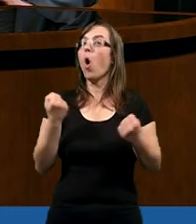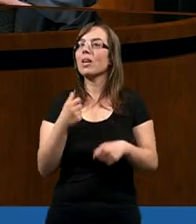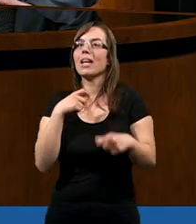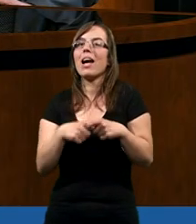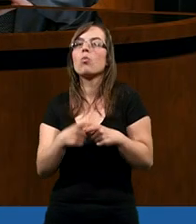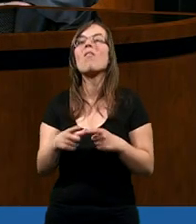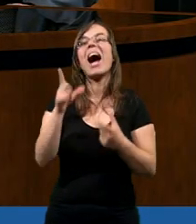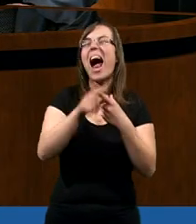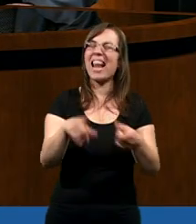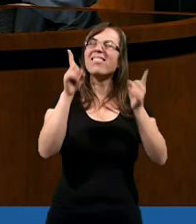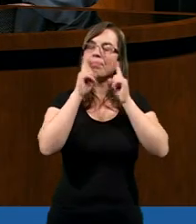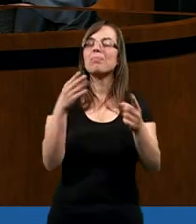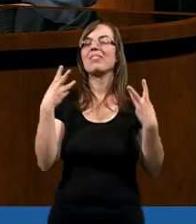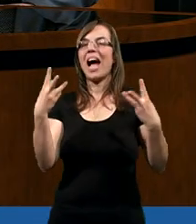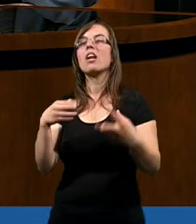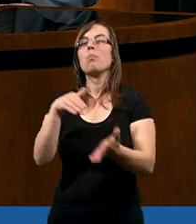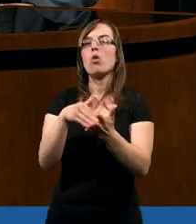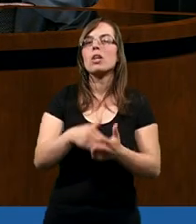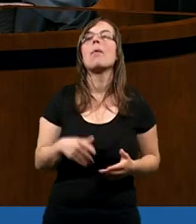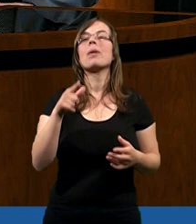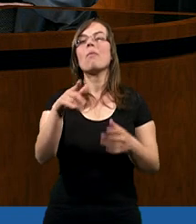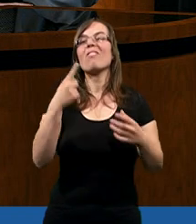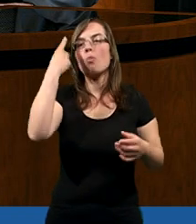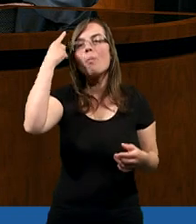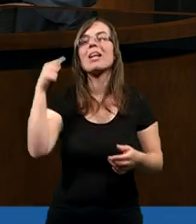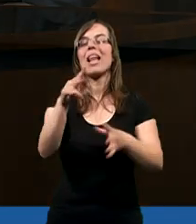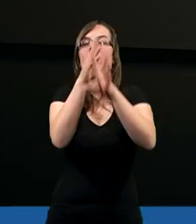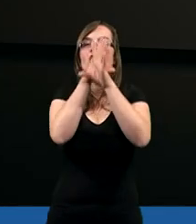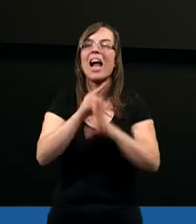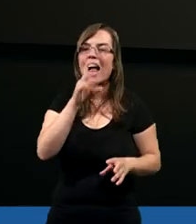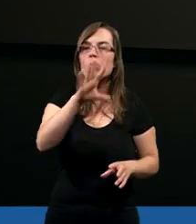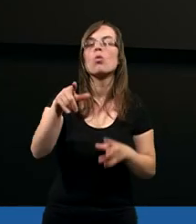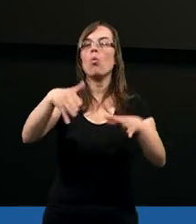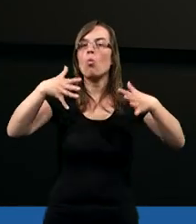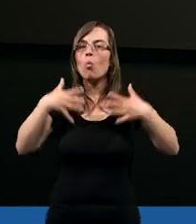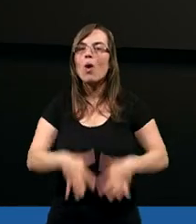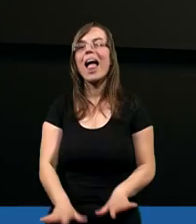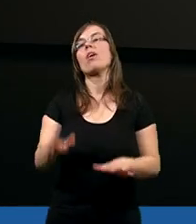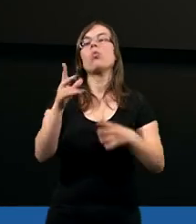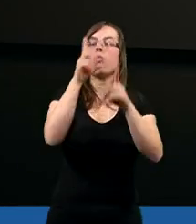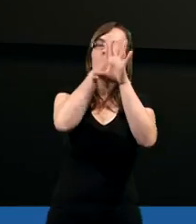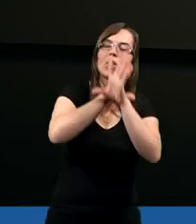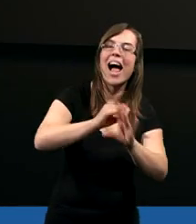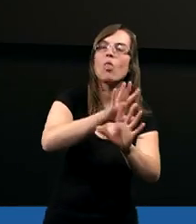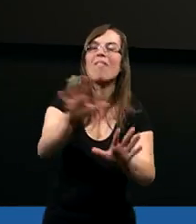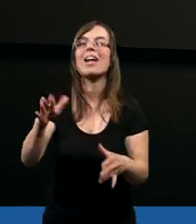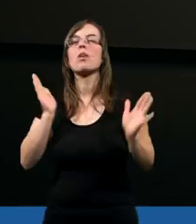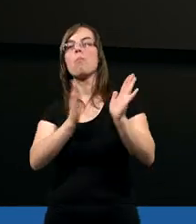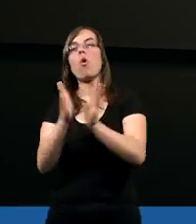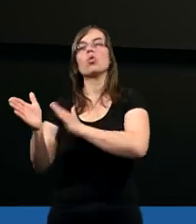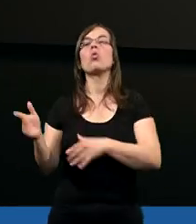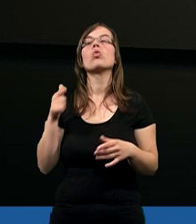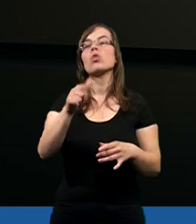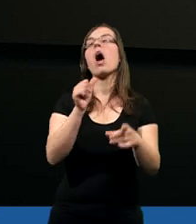słowa, ale jakżeż praktyczne. Właśnie to, o czym wspomnieliśmy, ten szacunek, ta uległość, uszanowanie porządku,